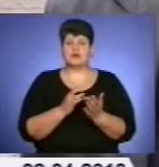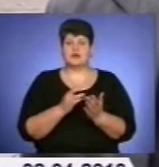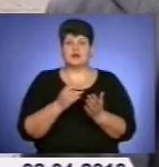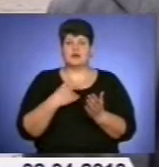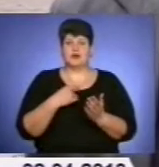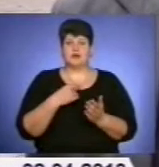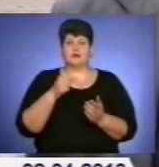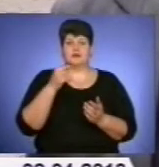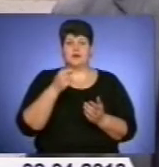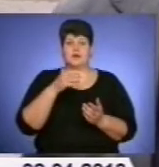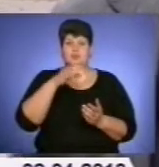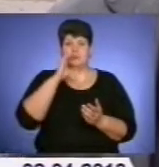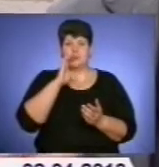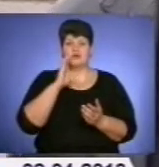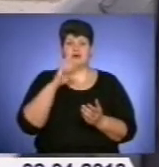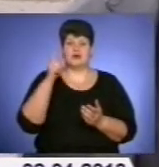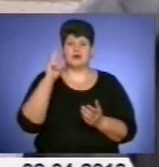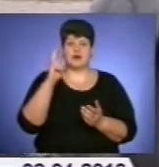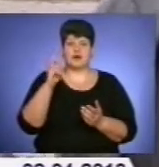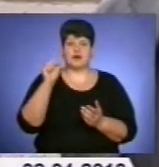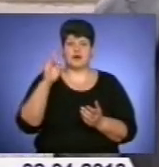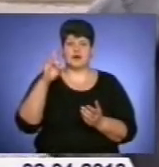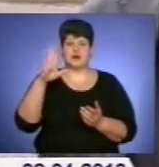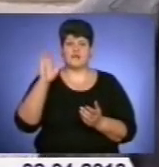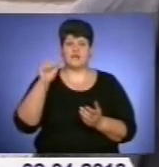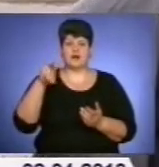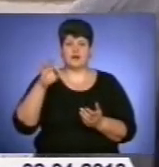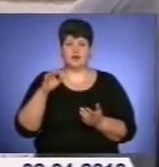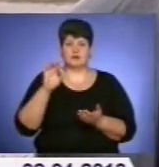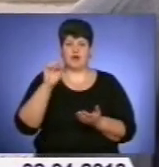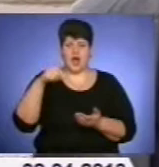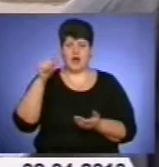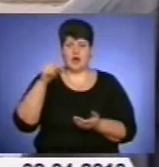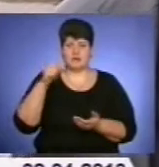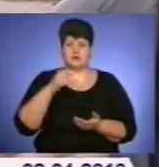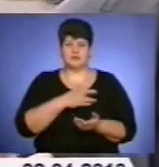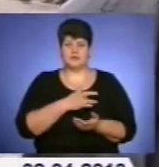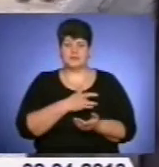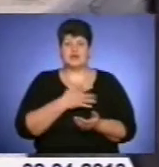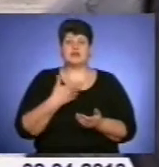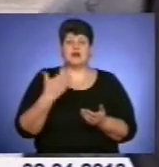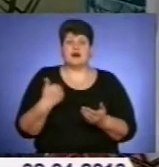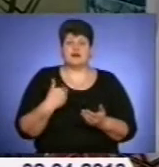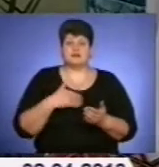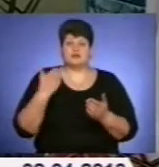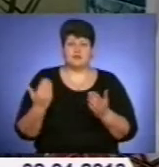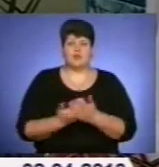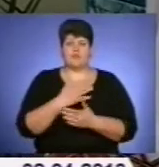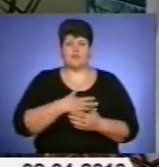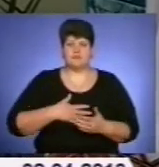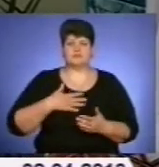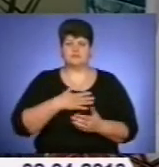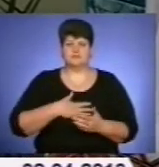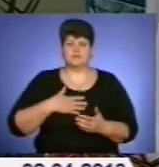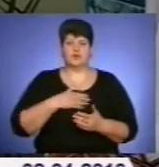корового, тому що це все, що я згадував, оце наново я переживав. У тебе